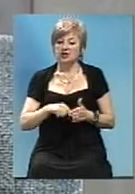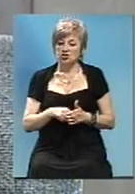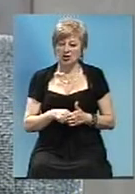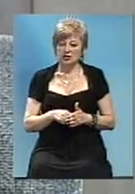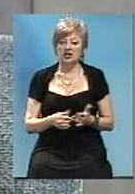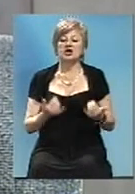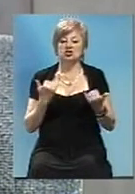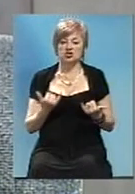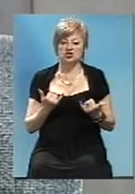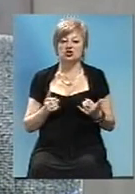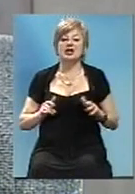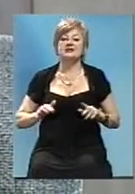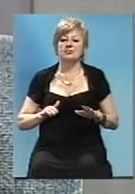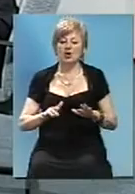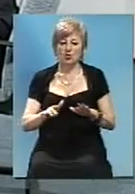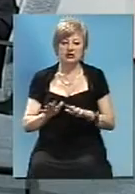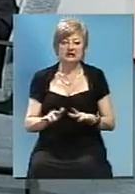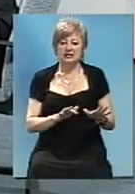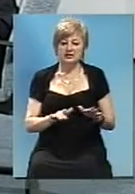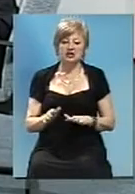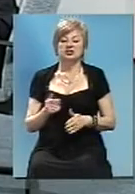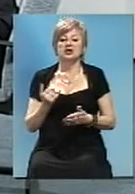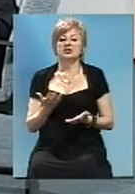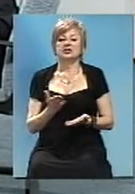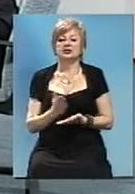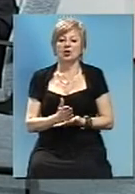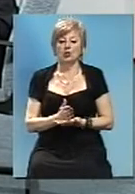проходять процедури, сейчас находится